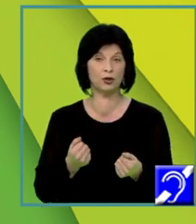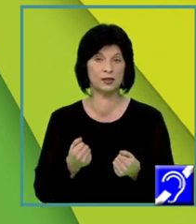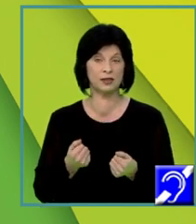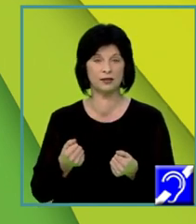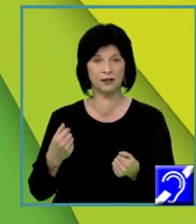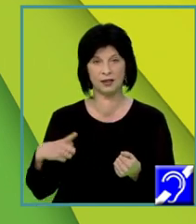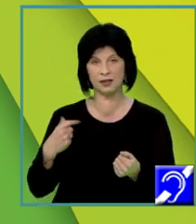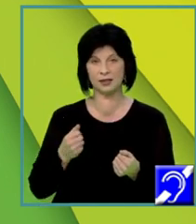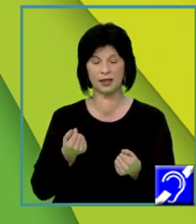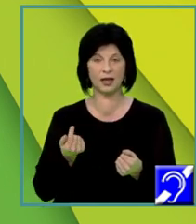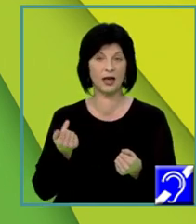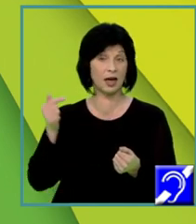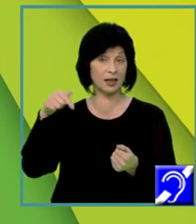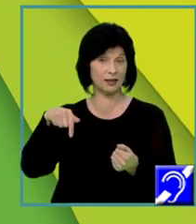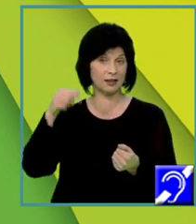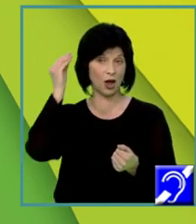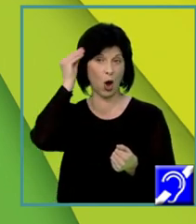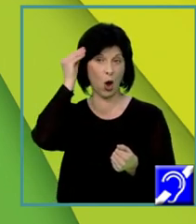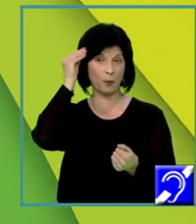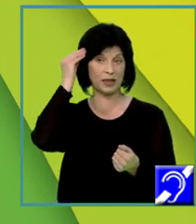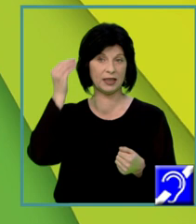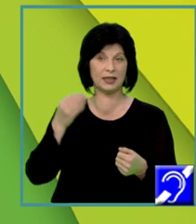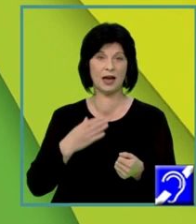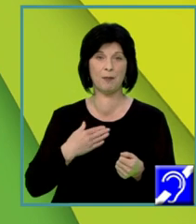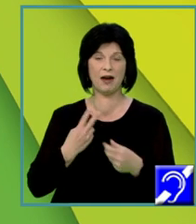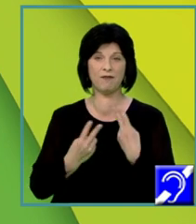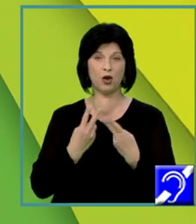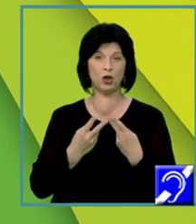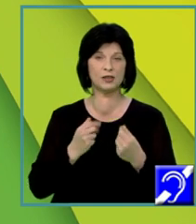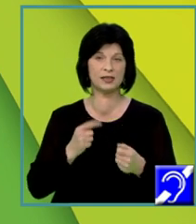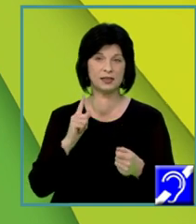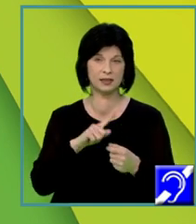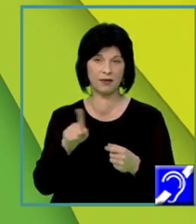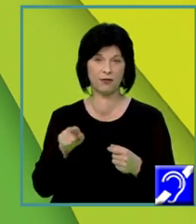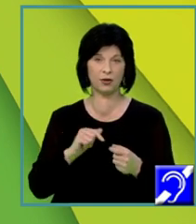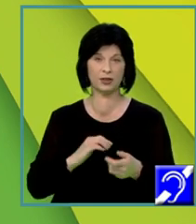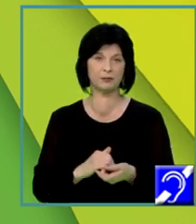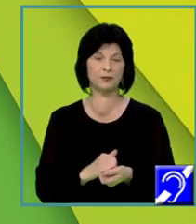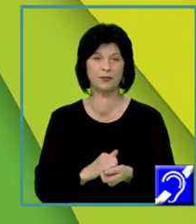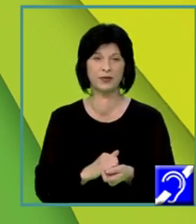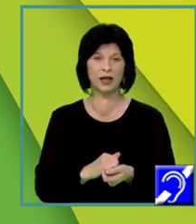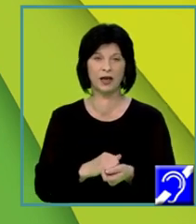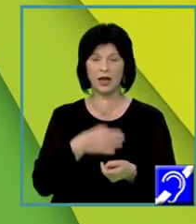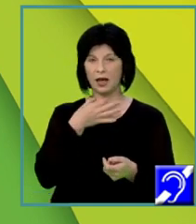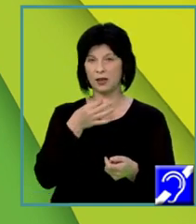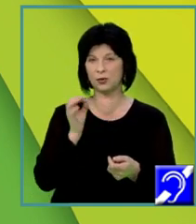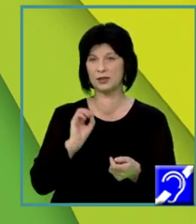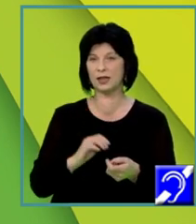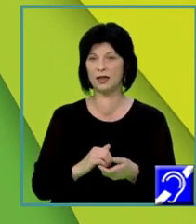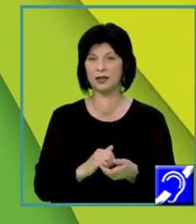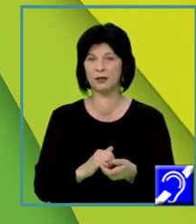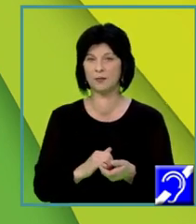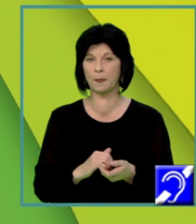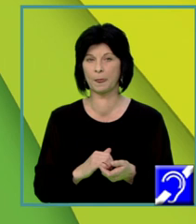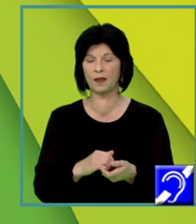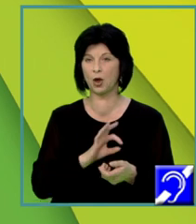bineînțeles, în opinia mea. Enunțarea a doua, argumente aflate în concordanță cu opinia formulată. Primiți pentru fiecare dintre argument câte